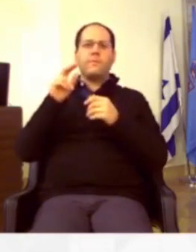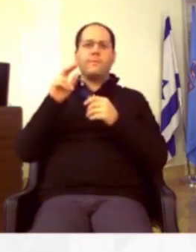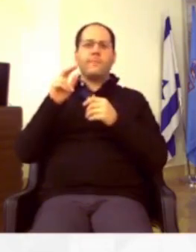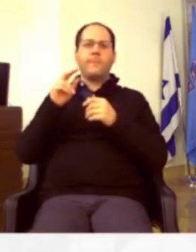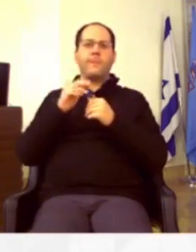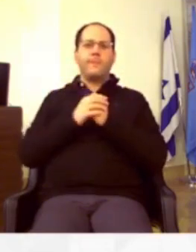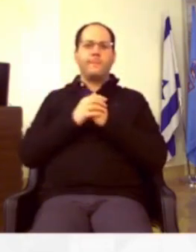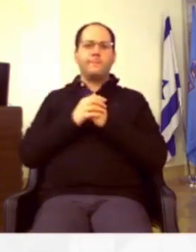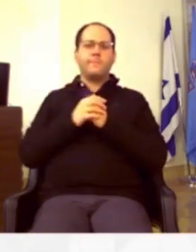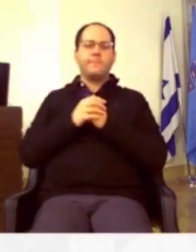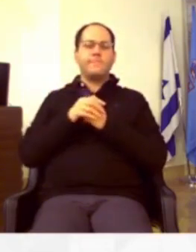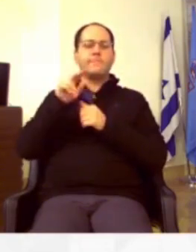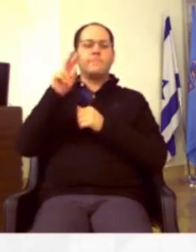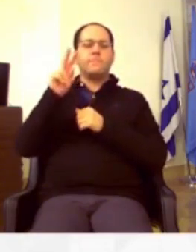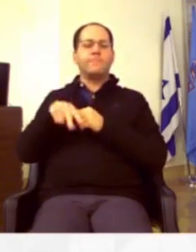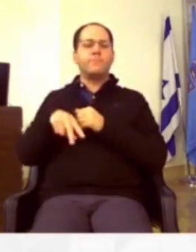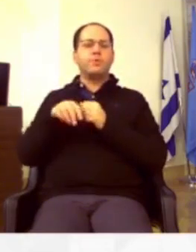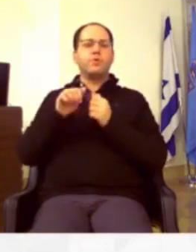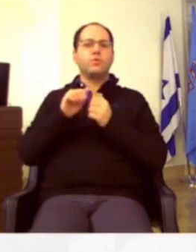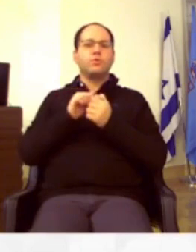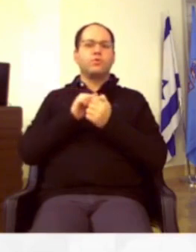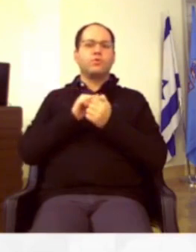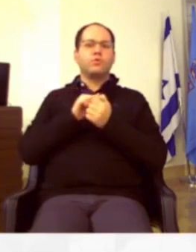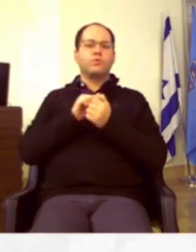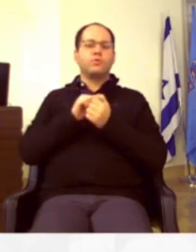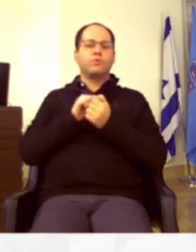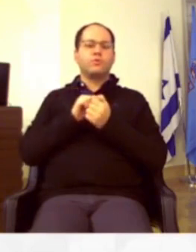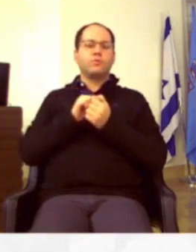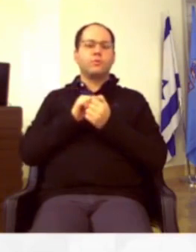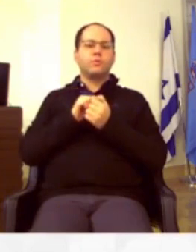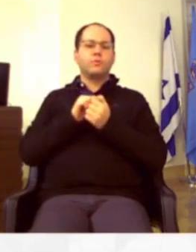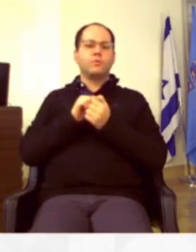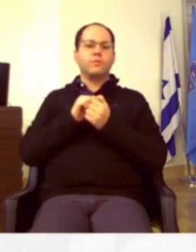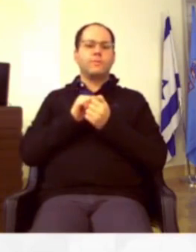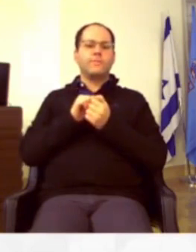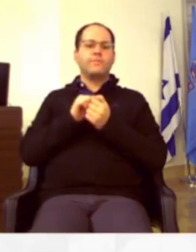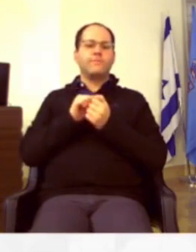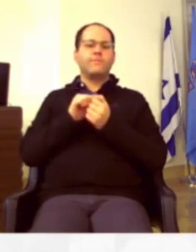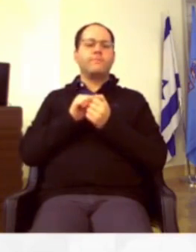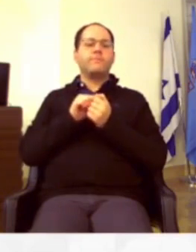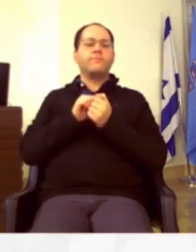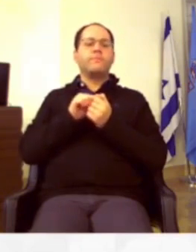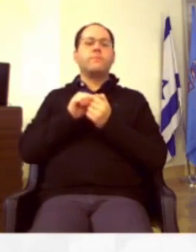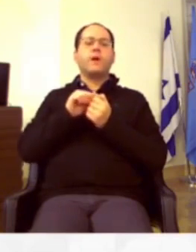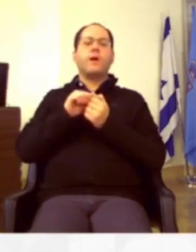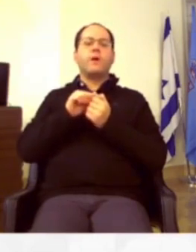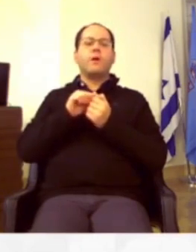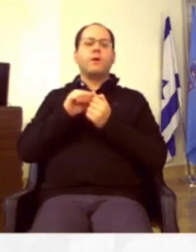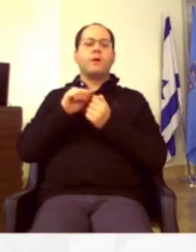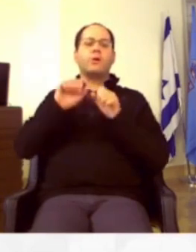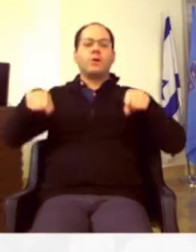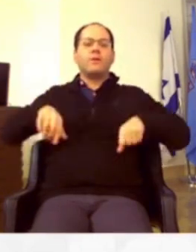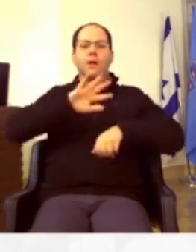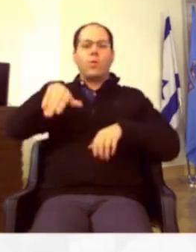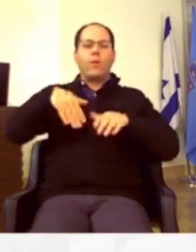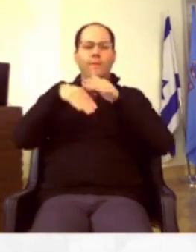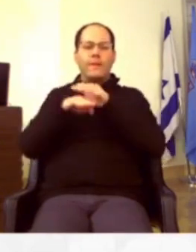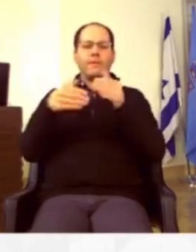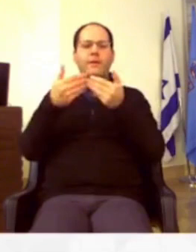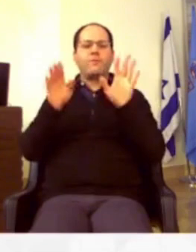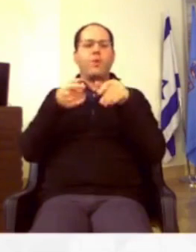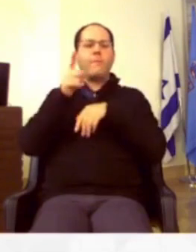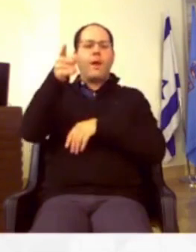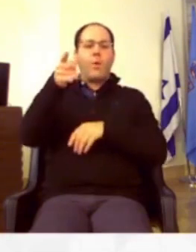שליטה, ישנה שליטה על כל המקלטים, לפתוח אותם מרחוק. האם בנו